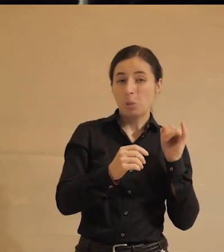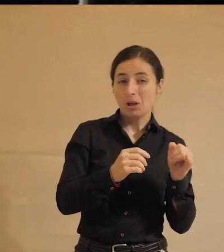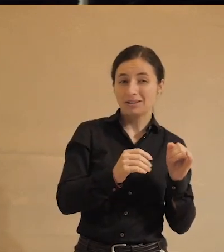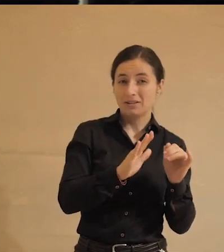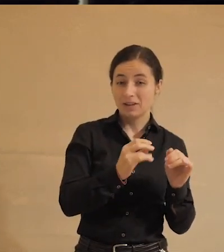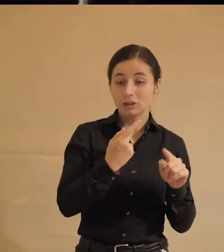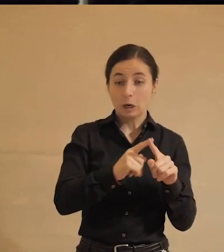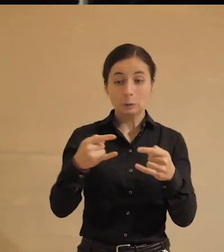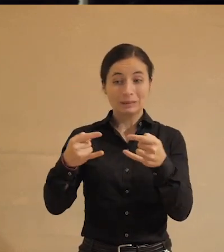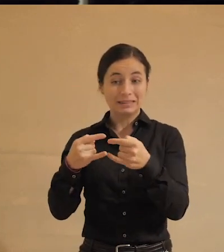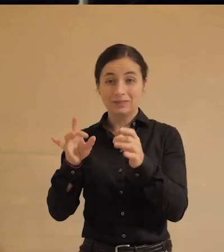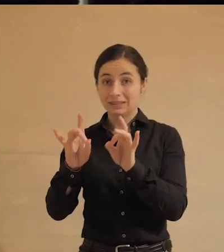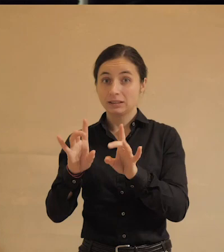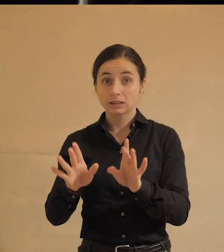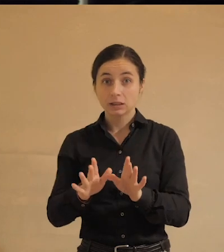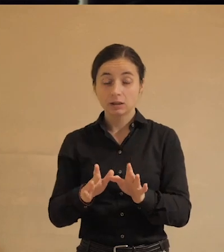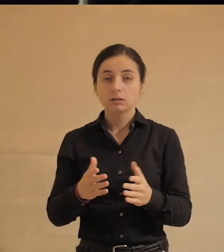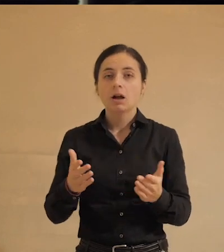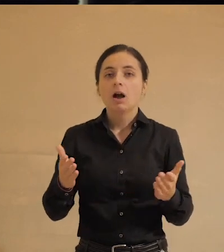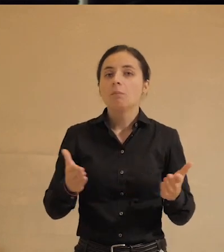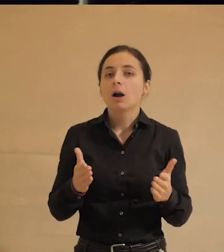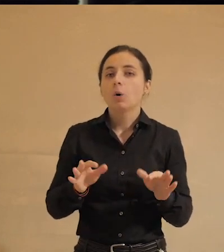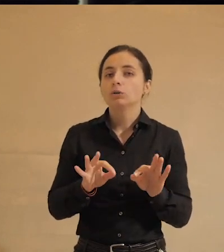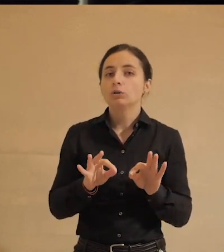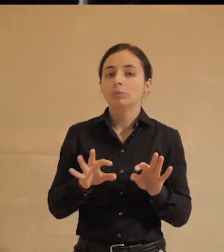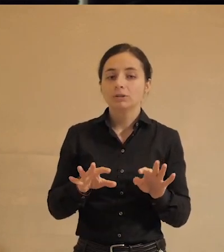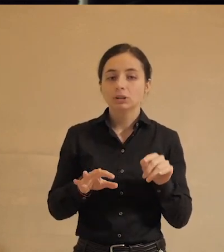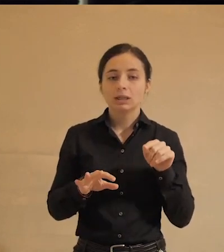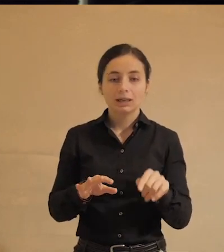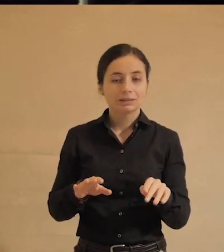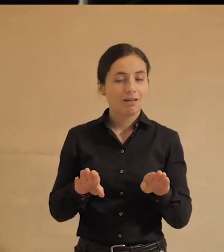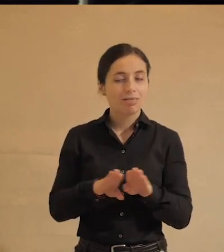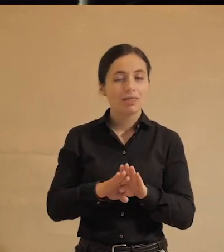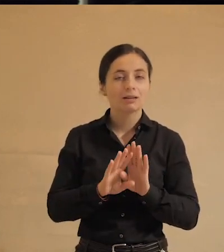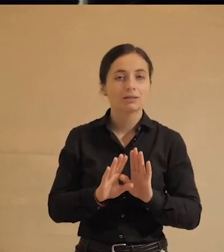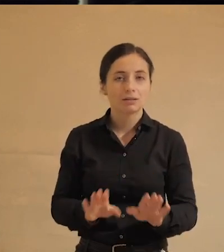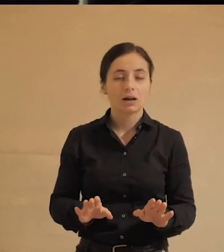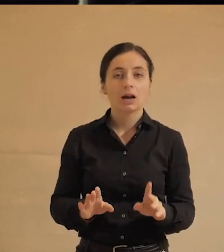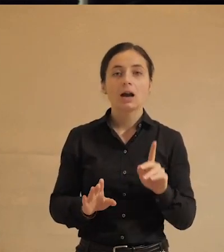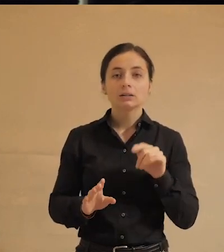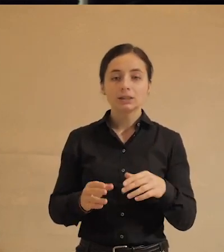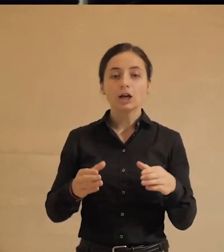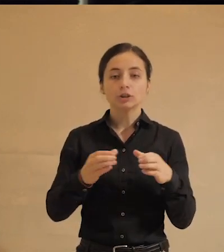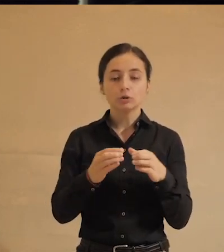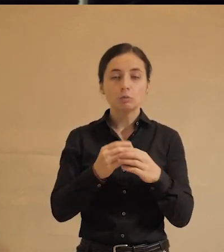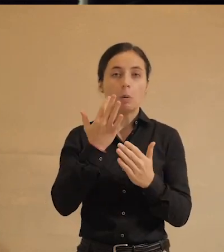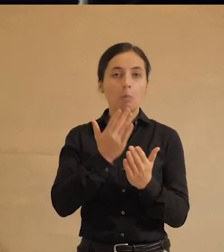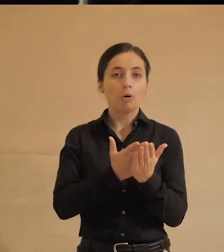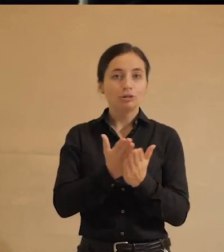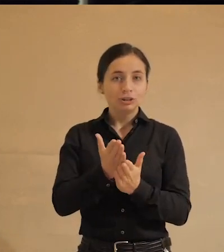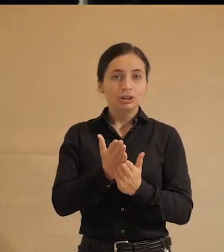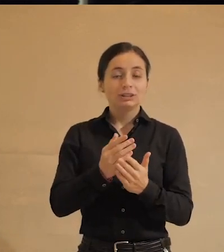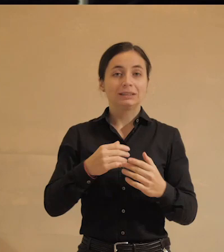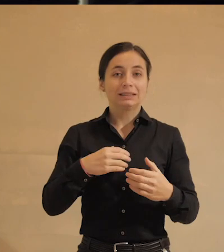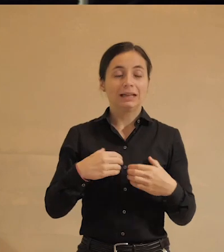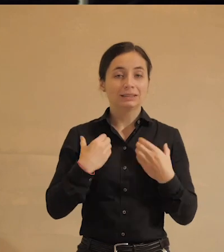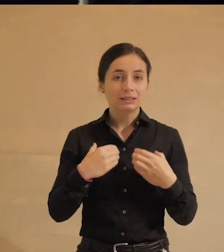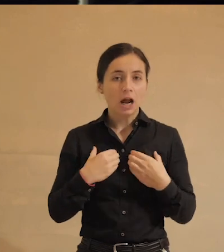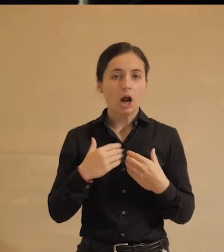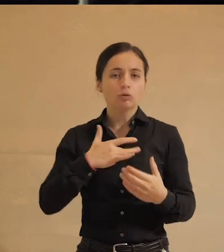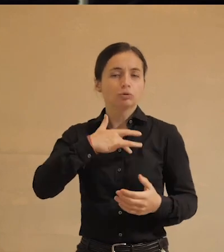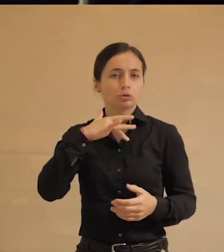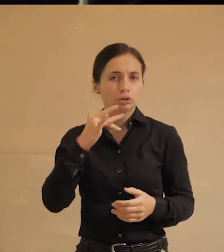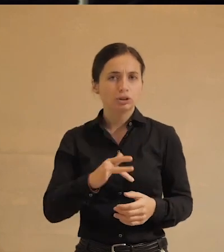расскажут. По какой-то причине это абсолютно не так. Даже группа политических страхов, ужесточение